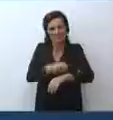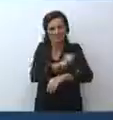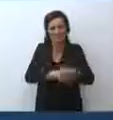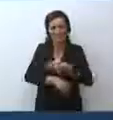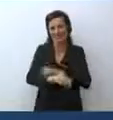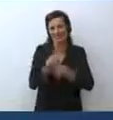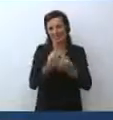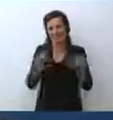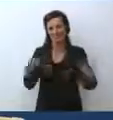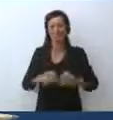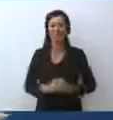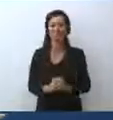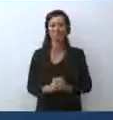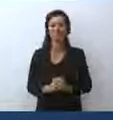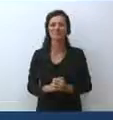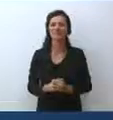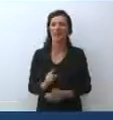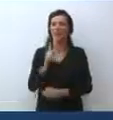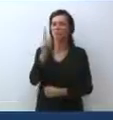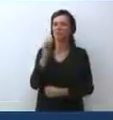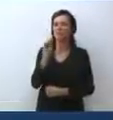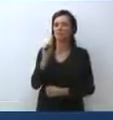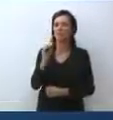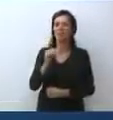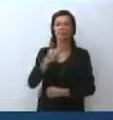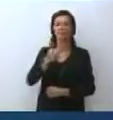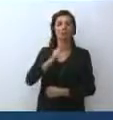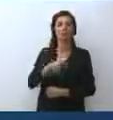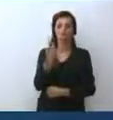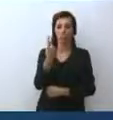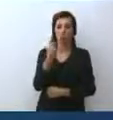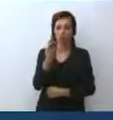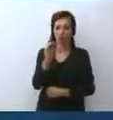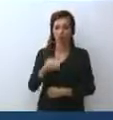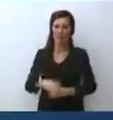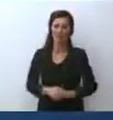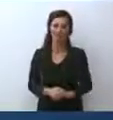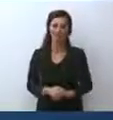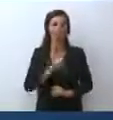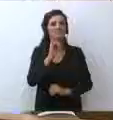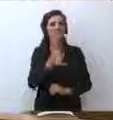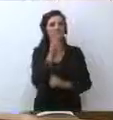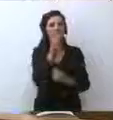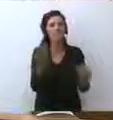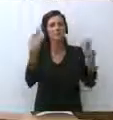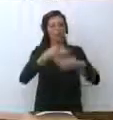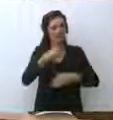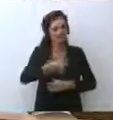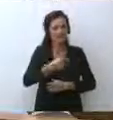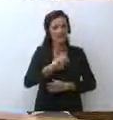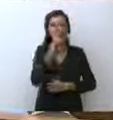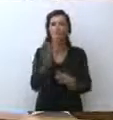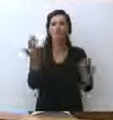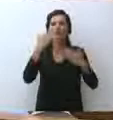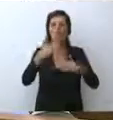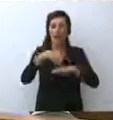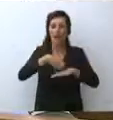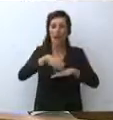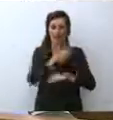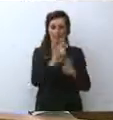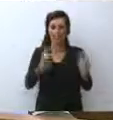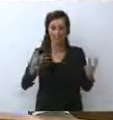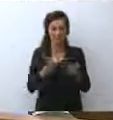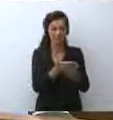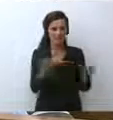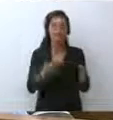Allora, la prima domanda di Roberto Chinzari del Tg1. Buonasera Presidente, buonasera Ministri. Il Green Pass è